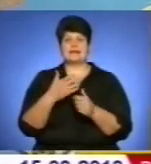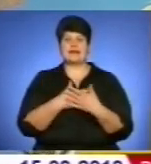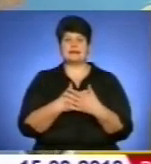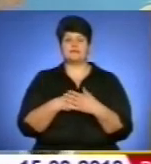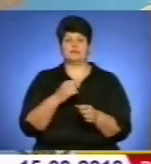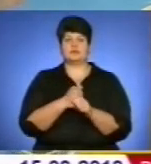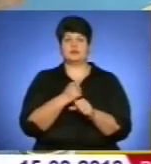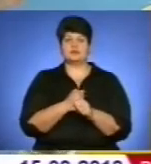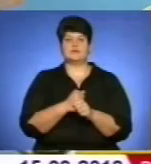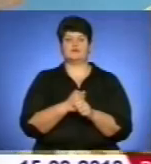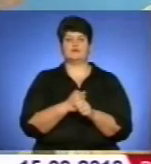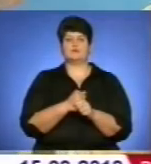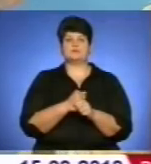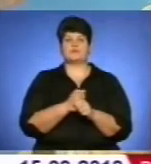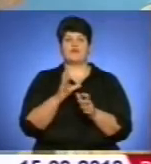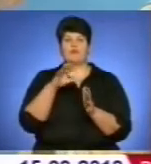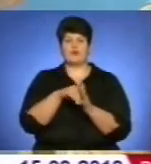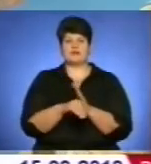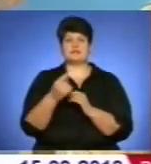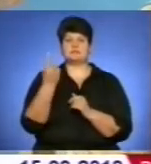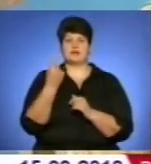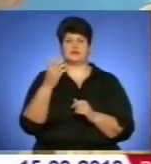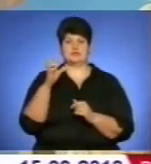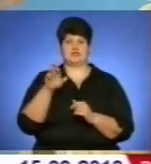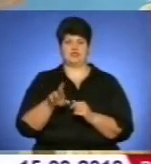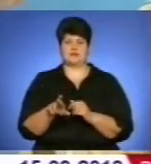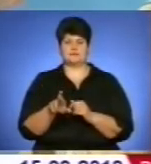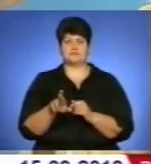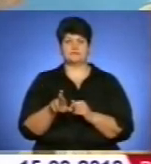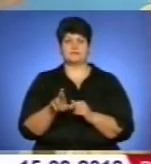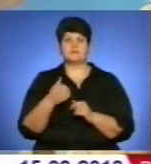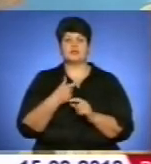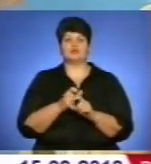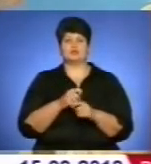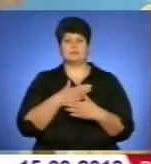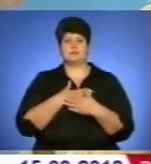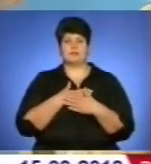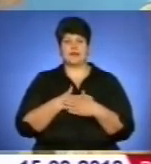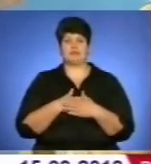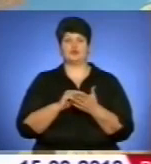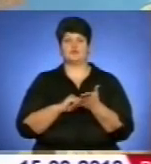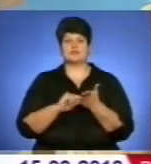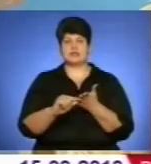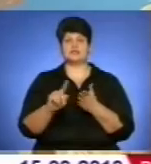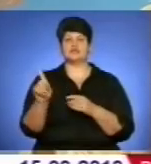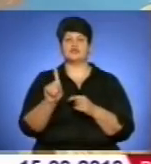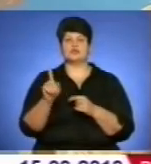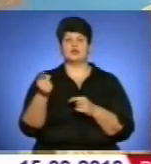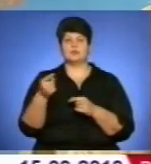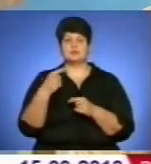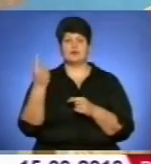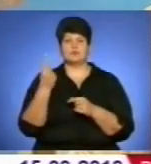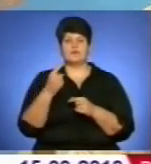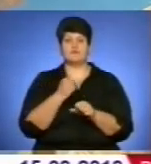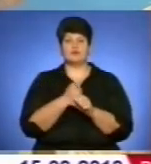земельних ділянок здійснюють державні кадастрові реєстратори. В Тернопільській області повністю сформовано штат таких державних земельних кадастрових